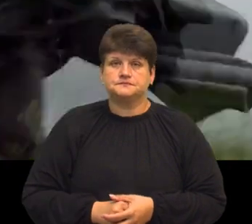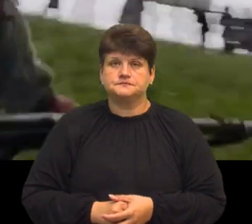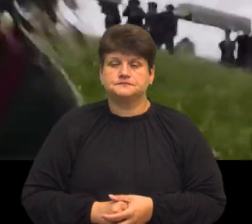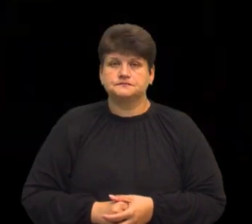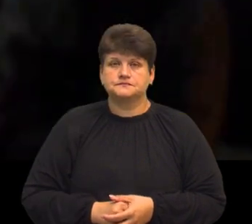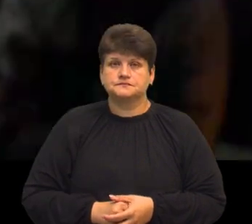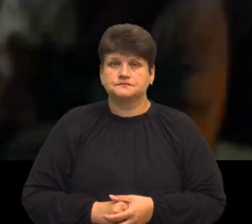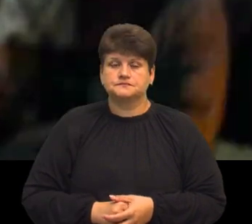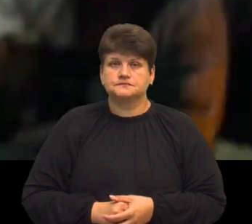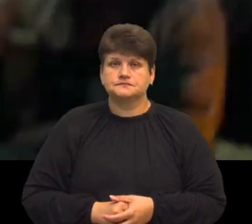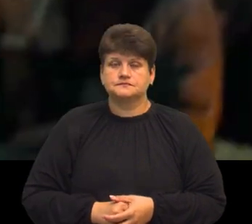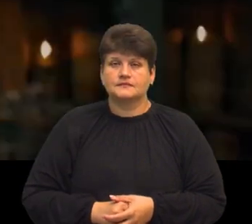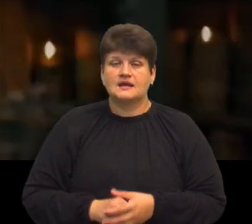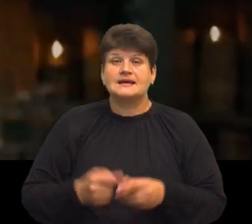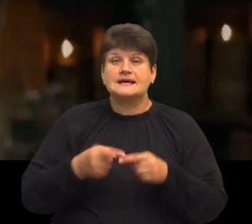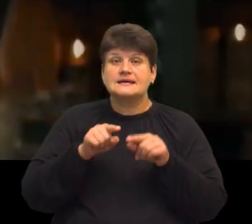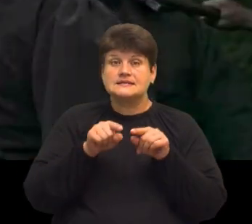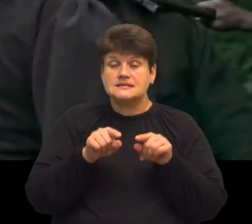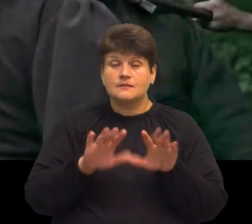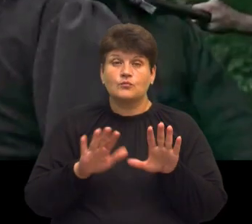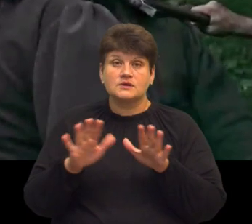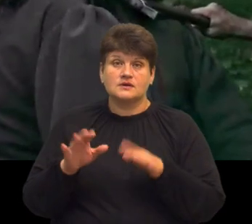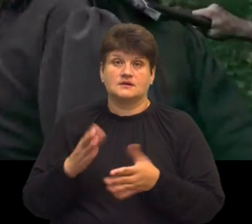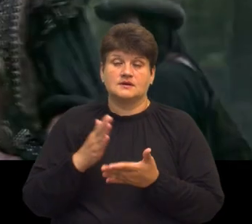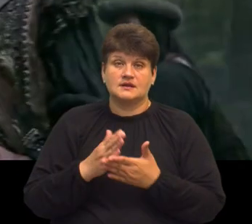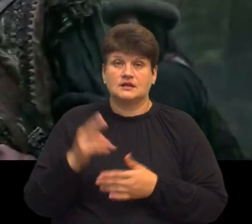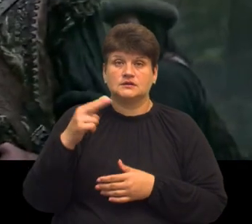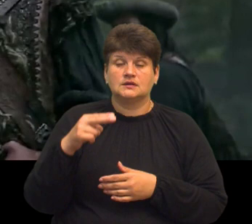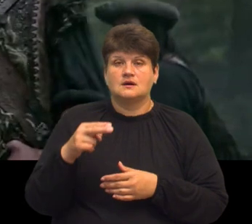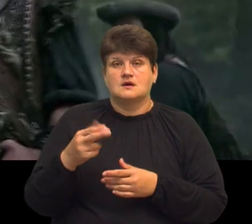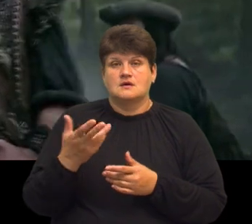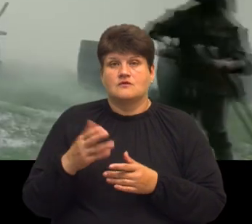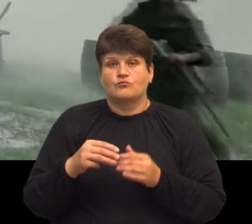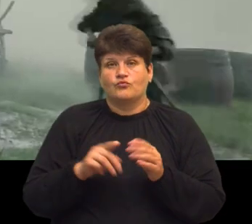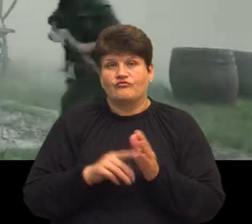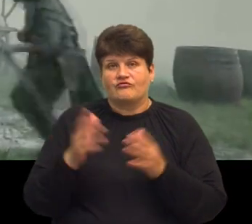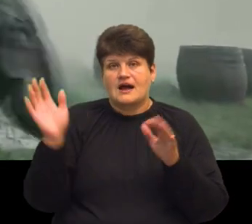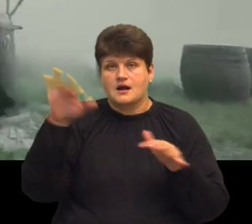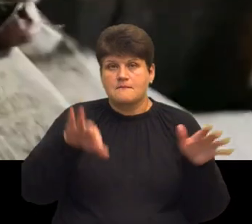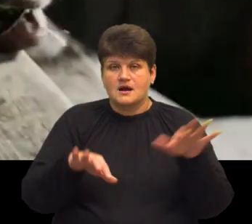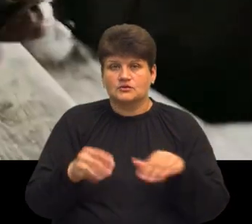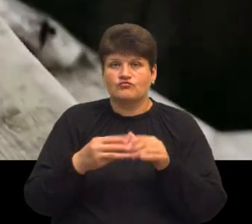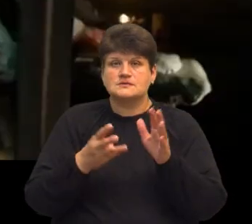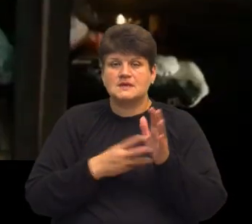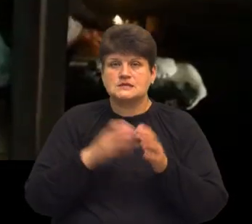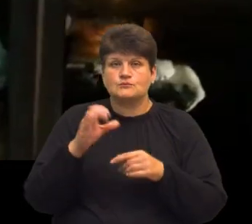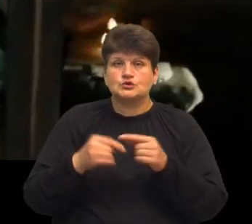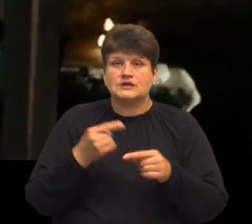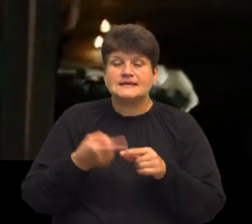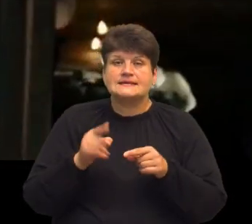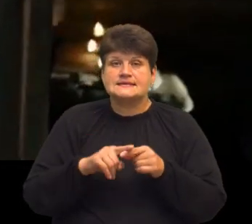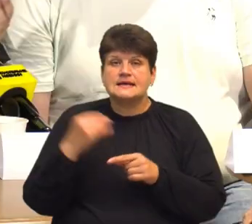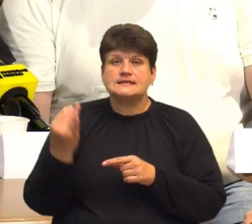Події «Стрічки Довбуш» відбуваються у Карпатських Горах на початку XVIII століття. Це історія про опришків та їхня ватажка